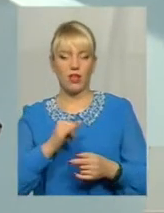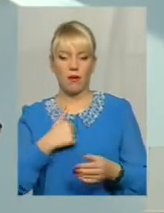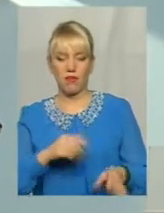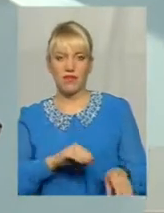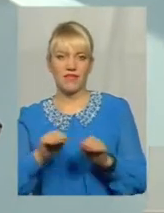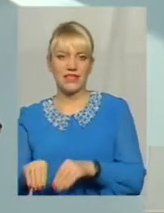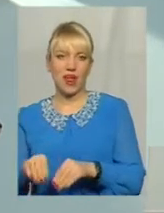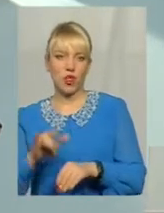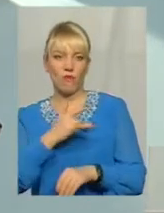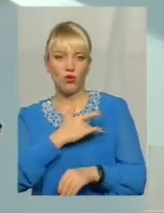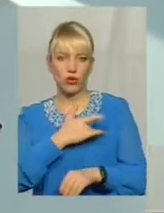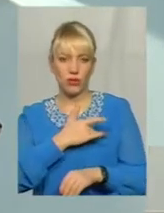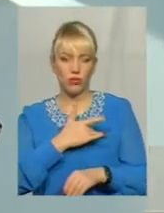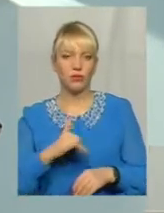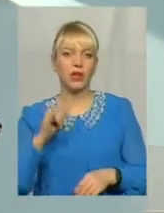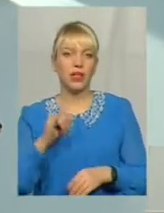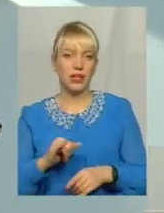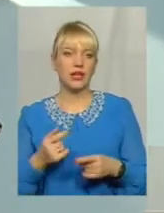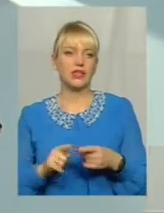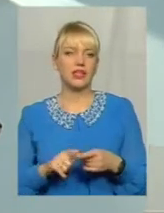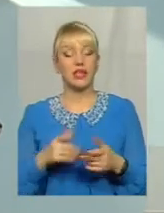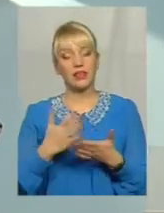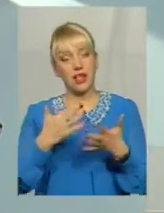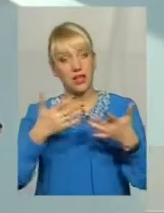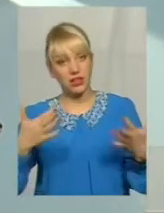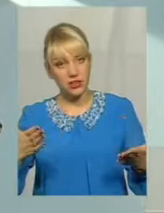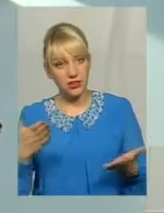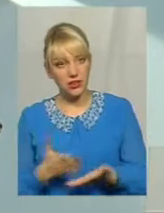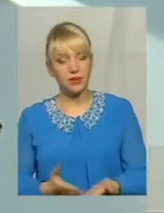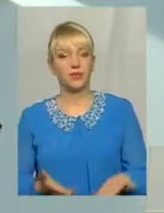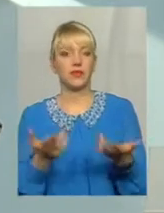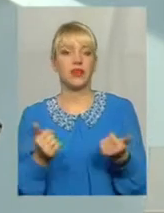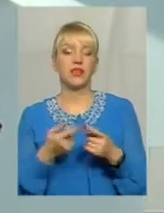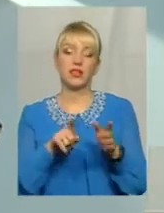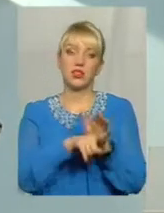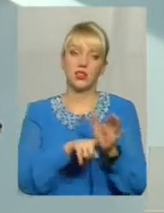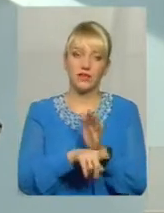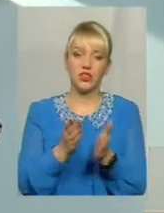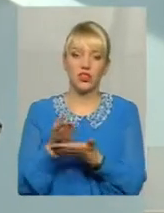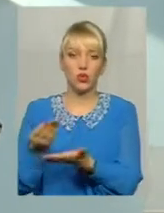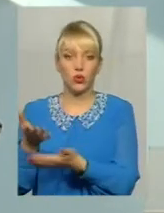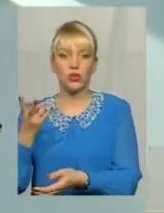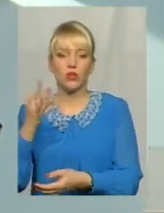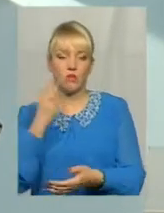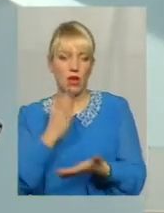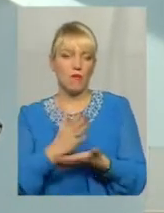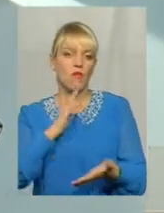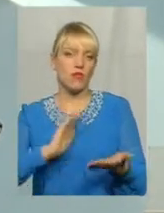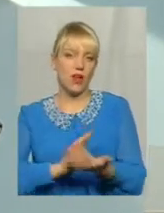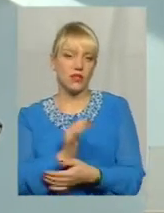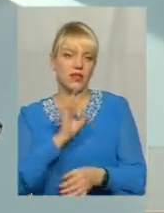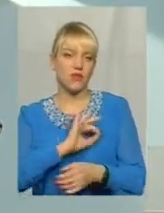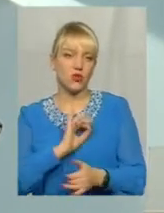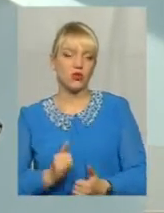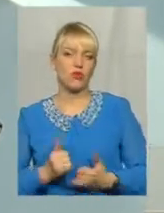встановлюємо, ці стенти Да, вони є різні, да, є і дешевші, дорожші Але ми маємо якісні і використовуємо для пацієнтів